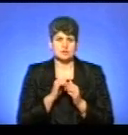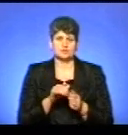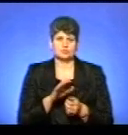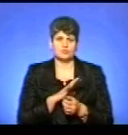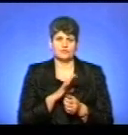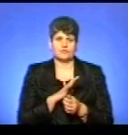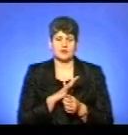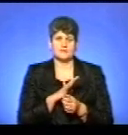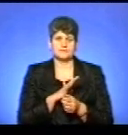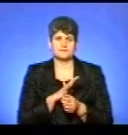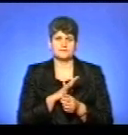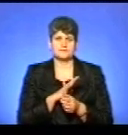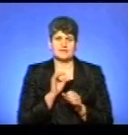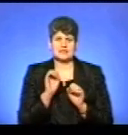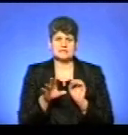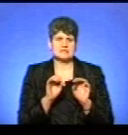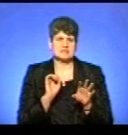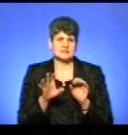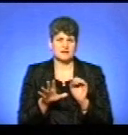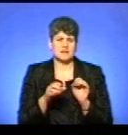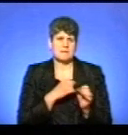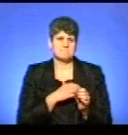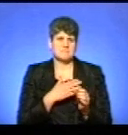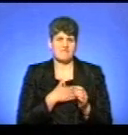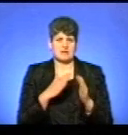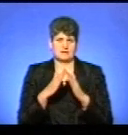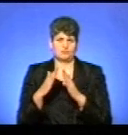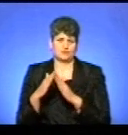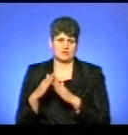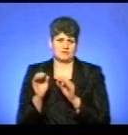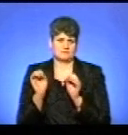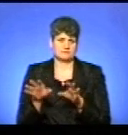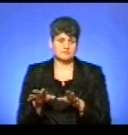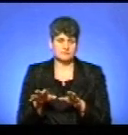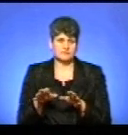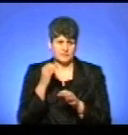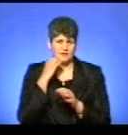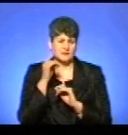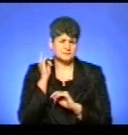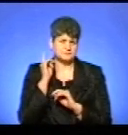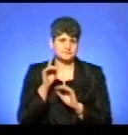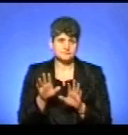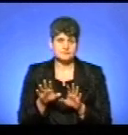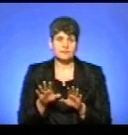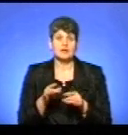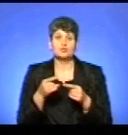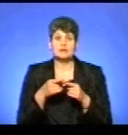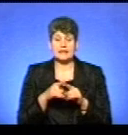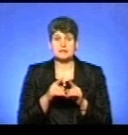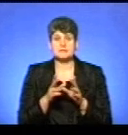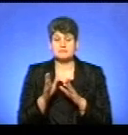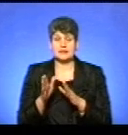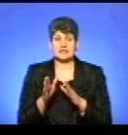занедбані приватні оселі. Тому, відповідно до техніки безпеки,